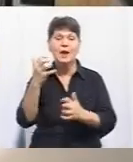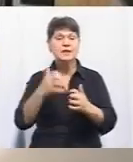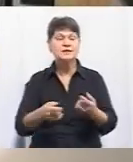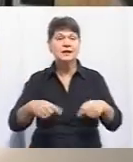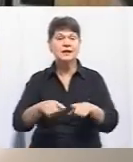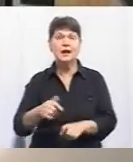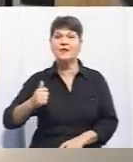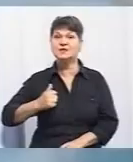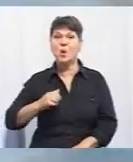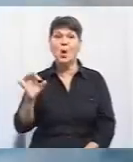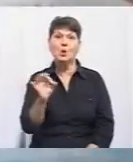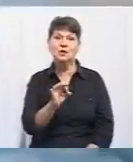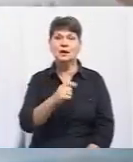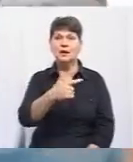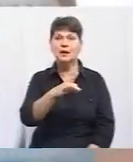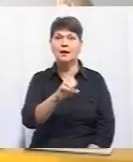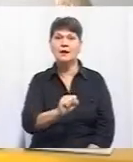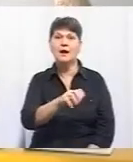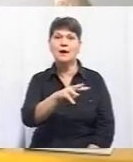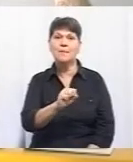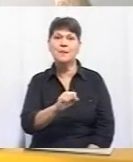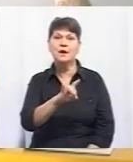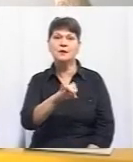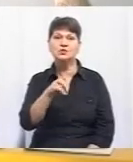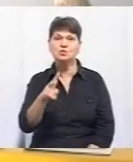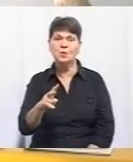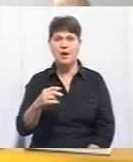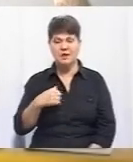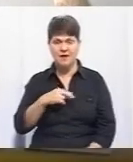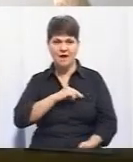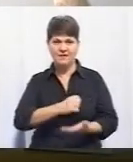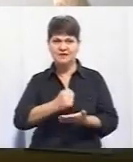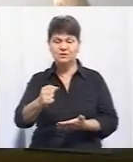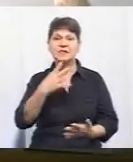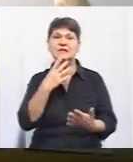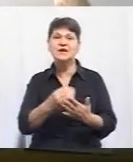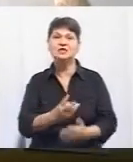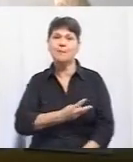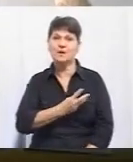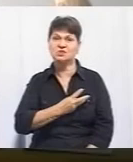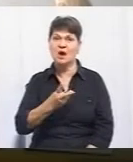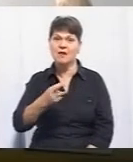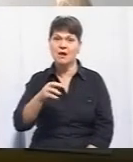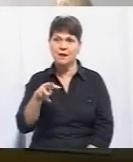таких – військовий Олександр Грамарчук. Влаштувався я сюди за своїм власним бажанням,